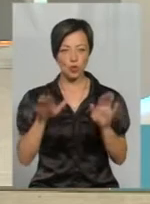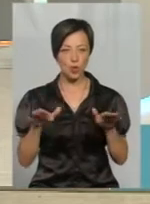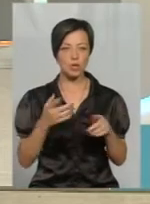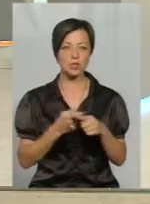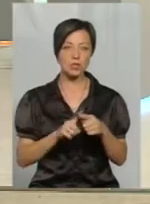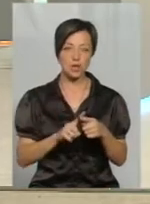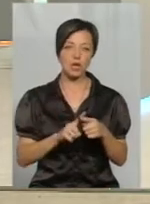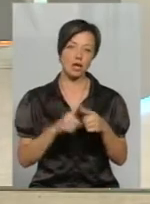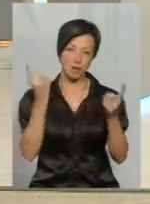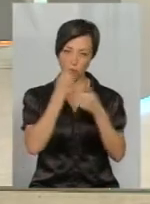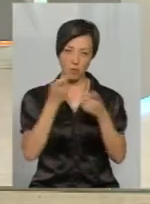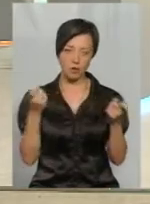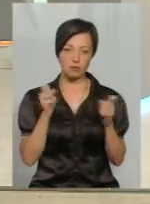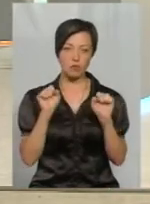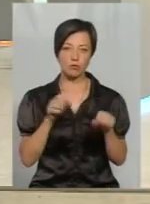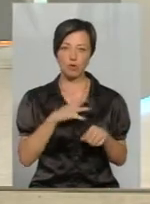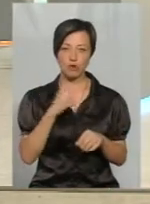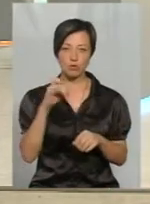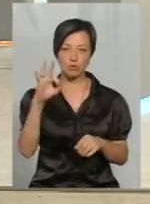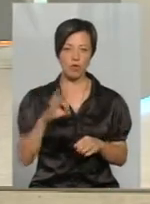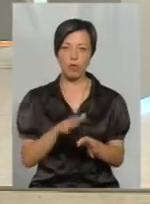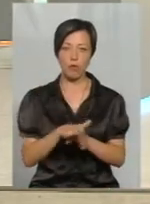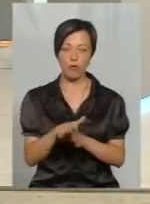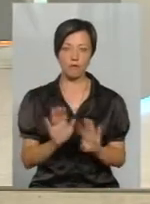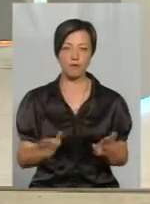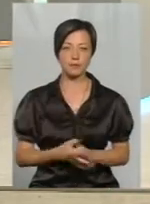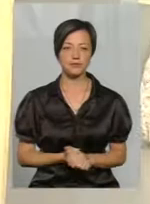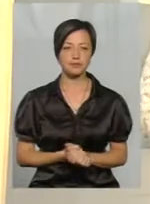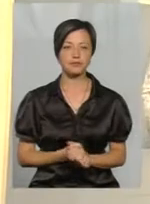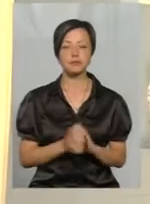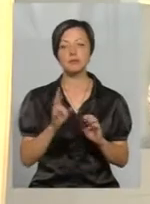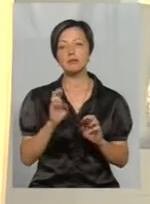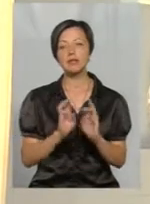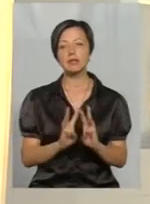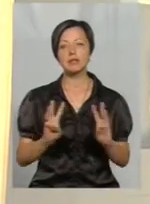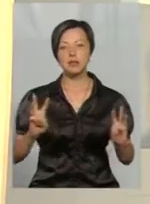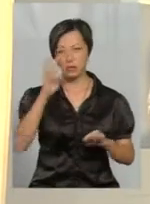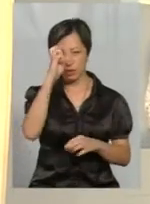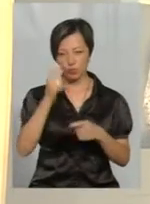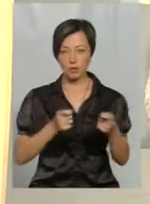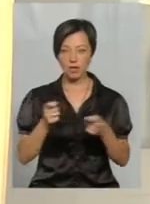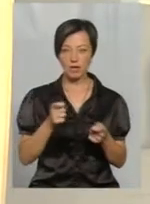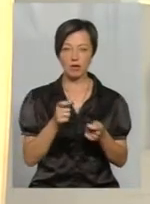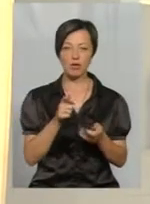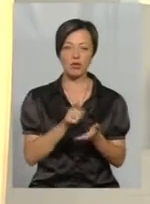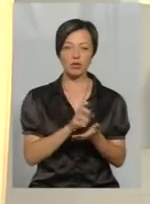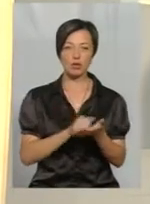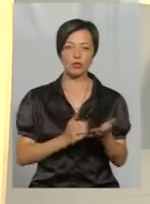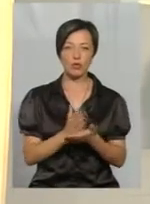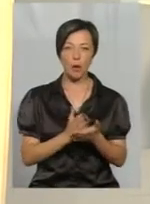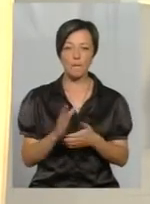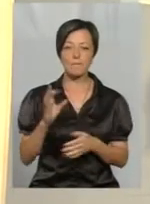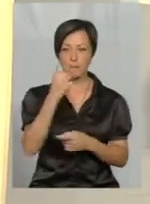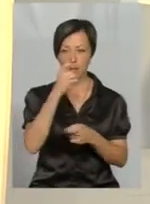інформація може бути недостовірна, неповна. На сайті управління Державної фіскальної служби є інформація про мед як